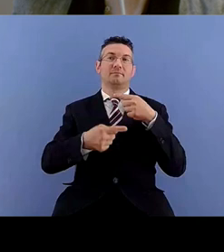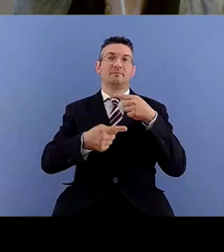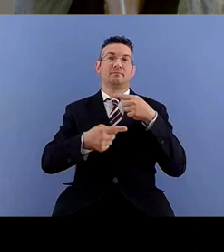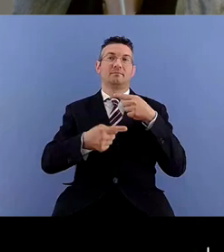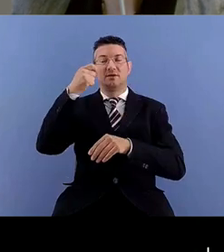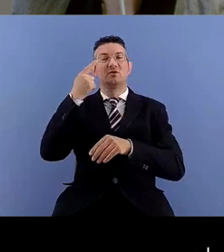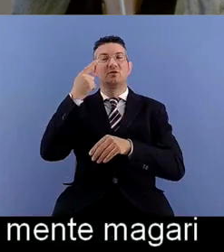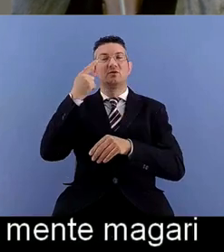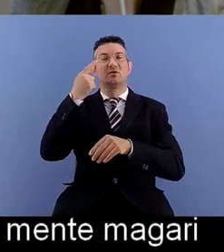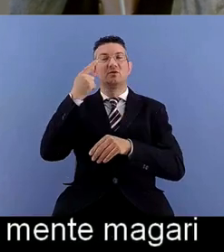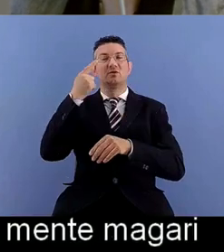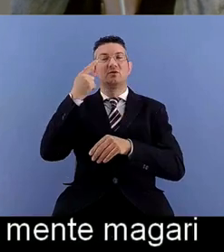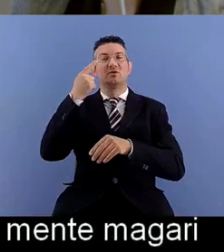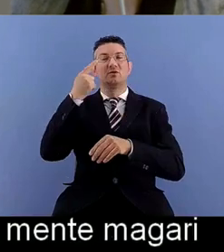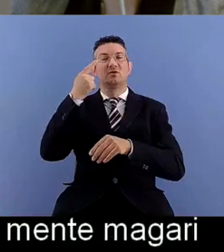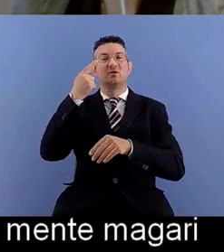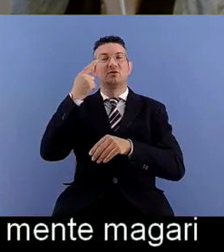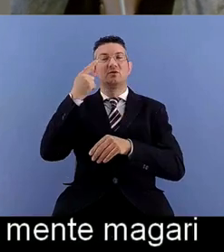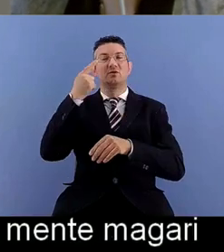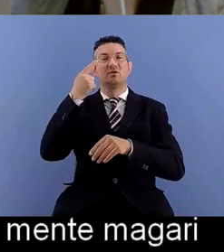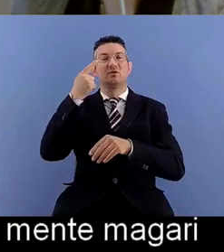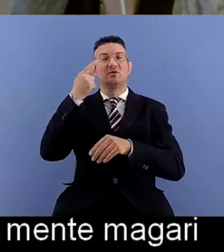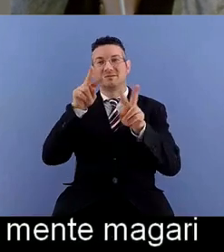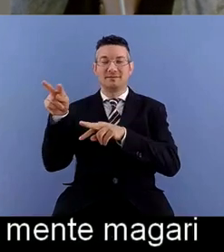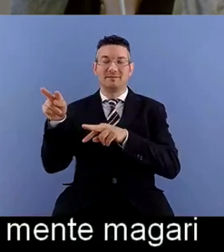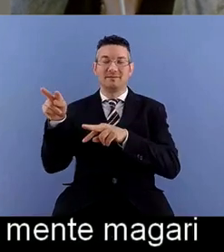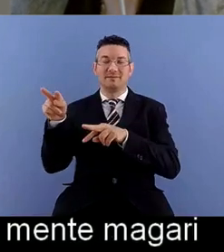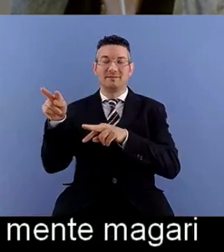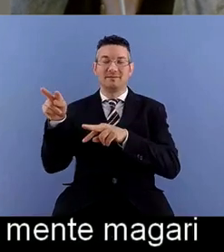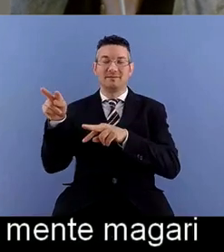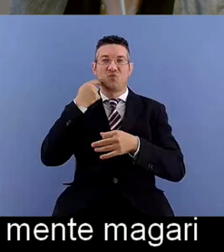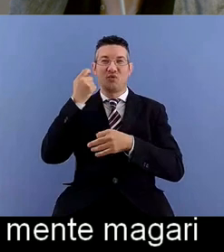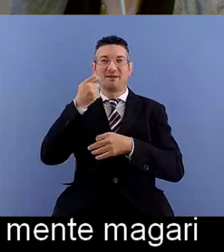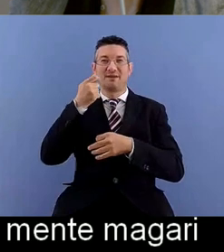a vedere la mostra che sicuramente sarà molto molto interessante